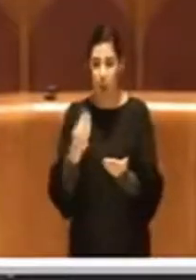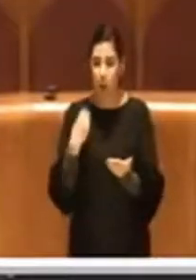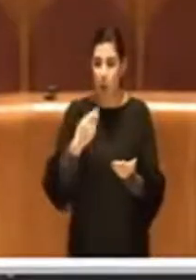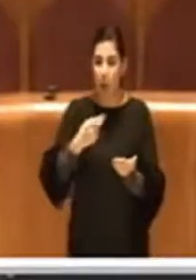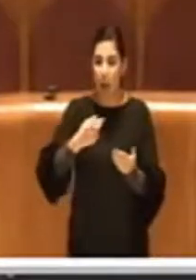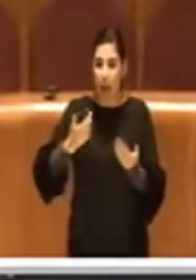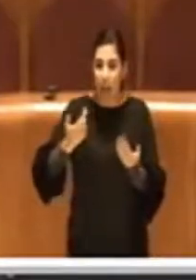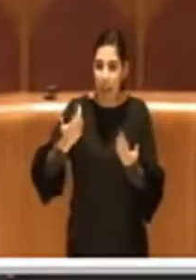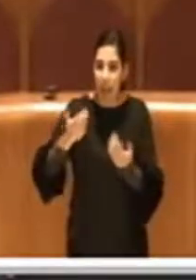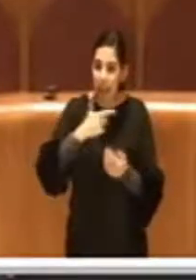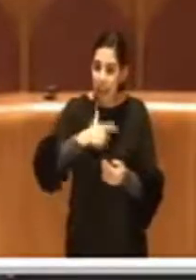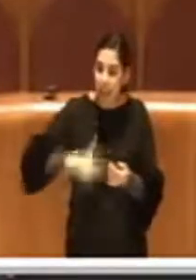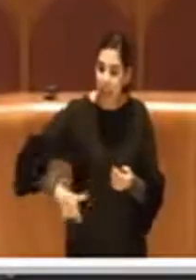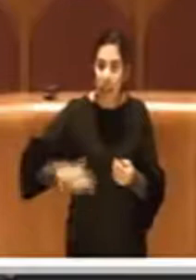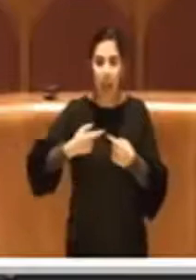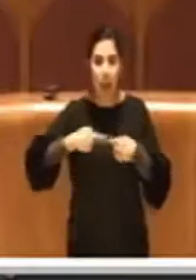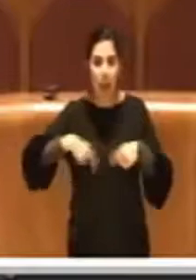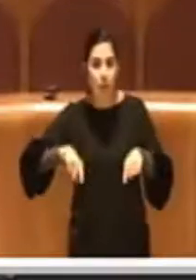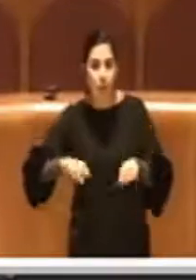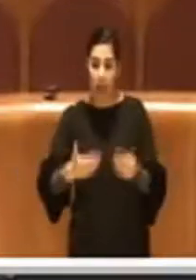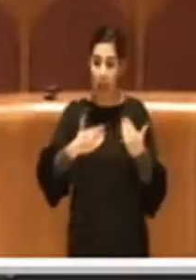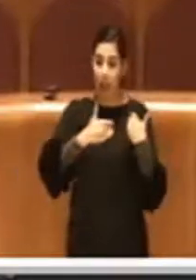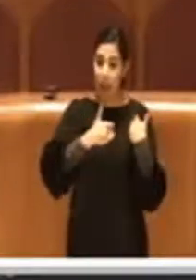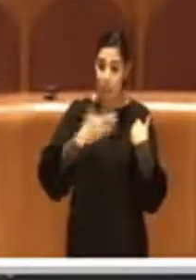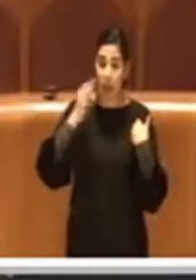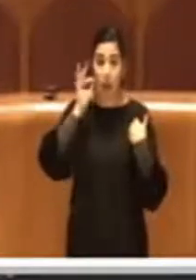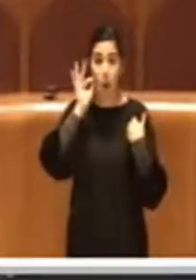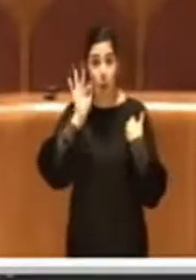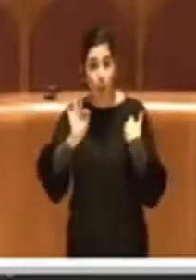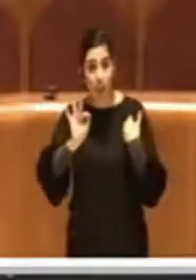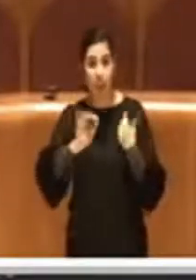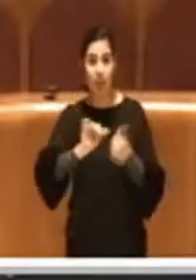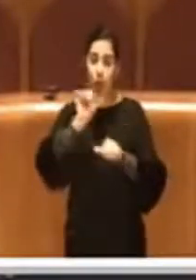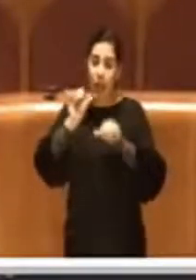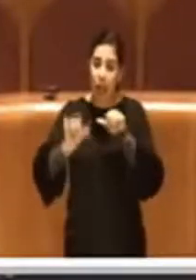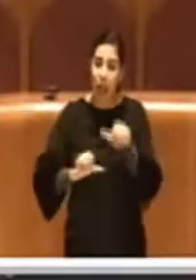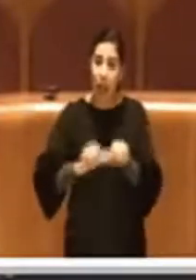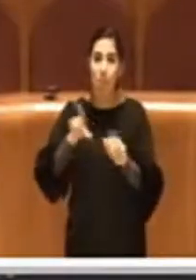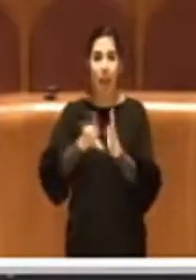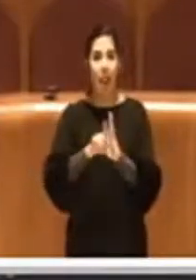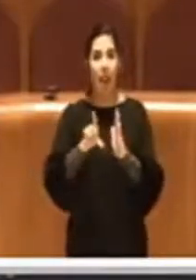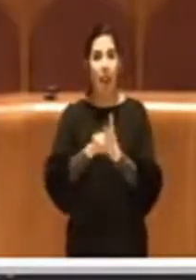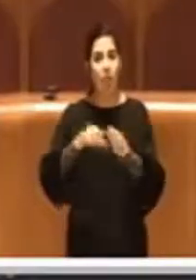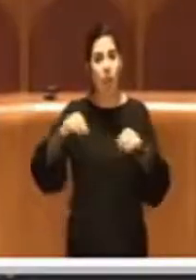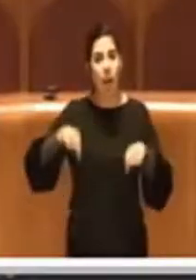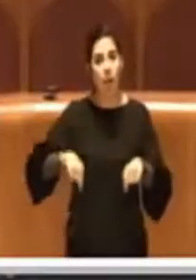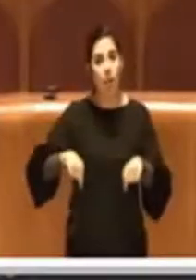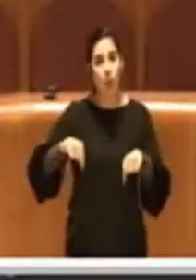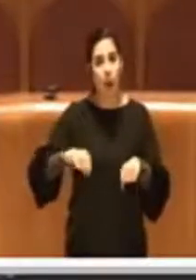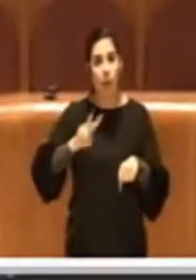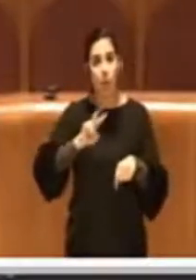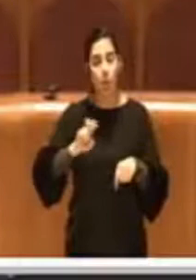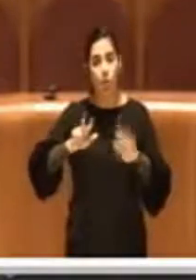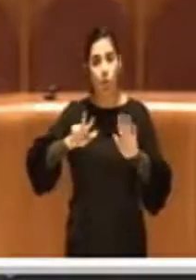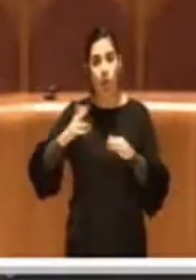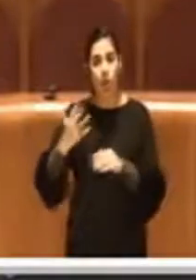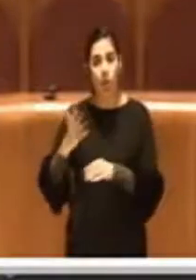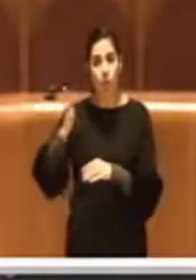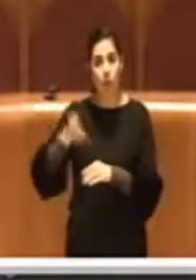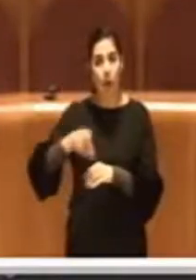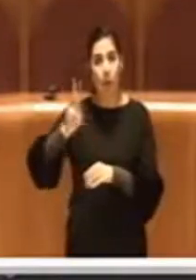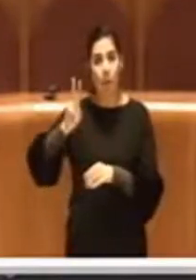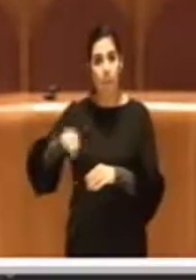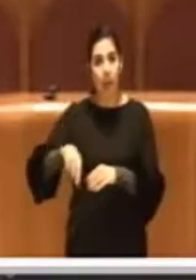impegnarsi per cambiare la legge vigente 285-1990